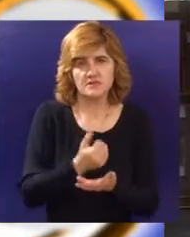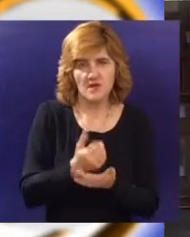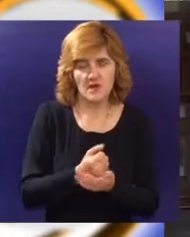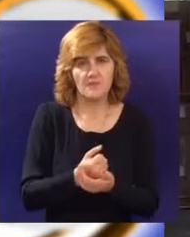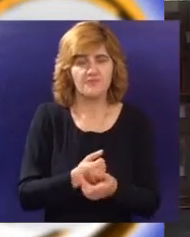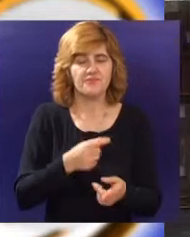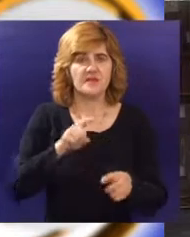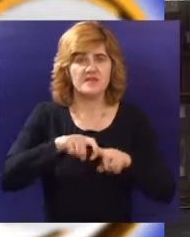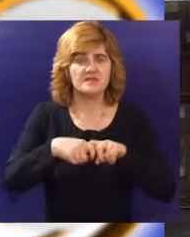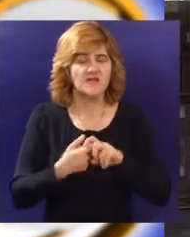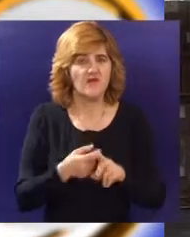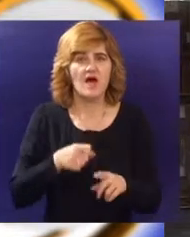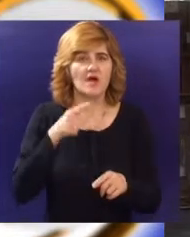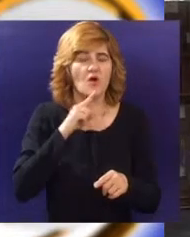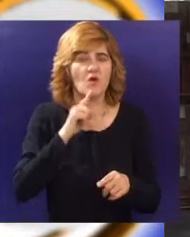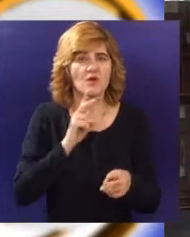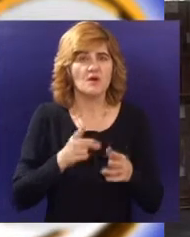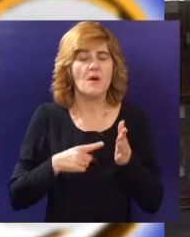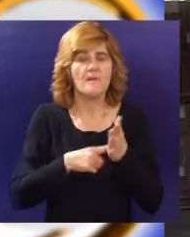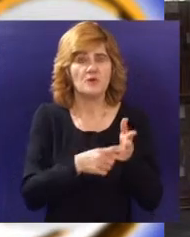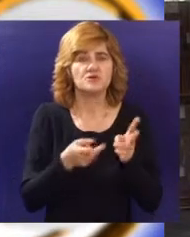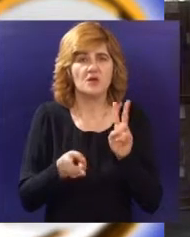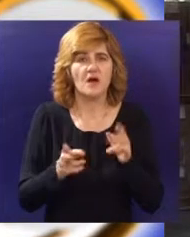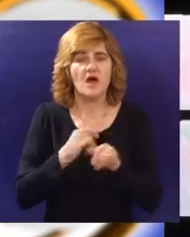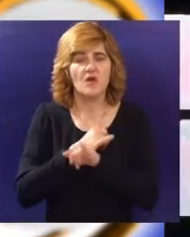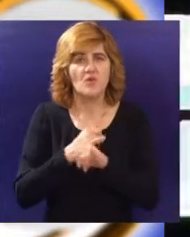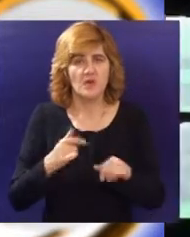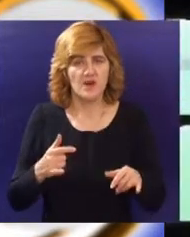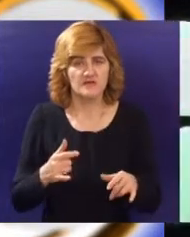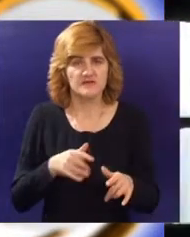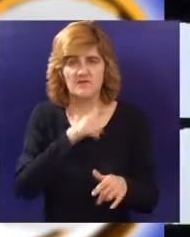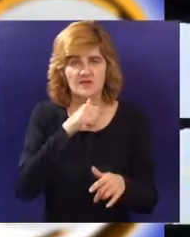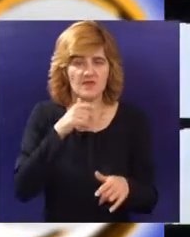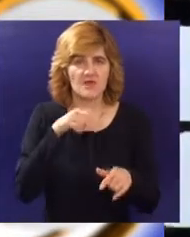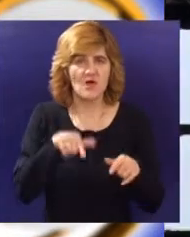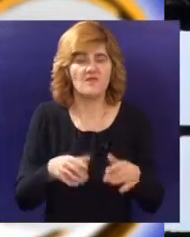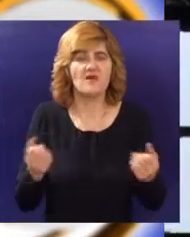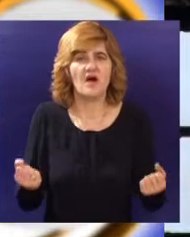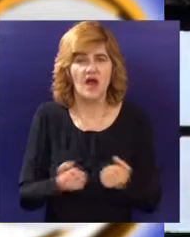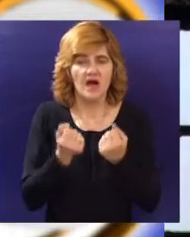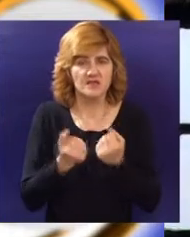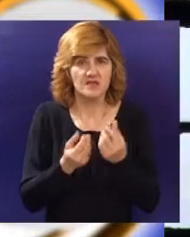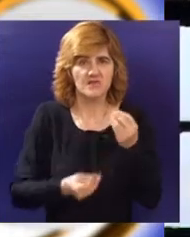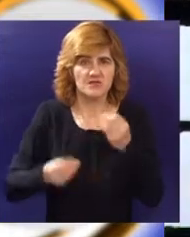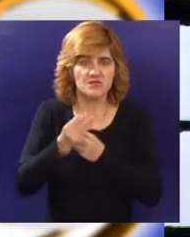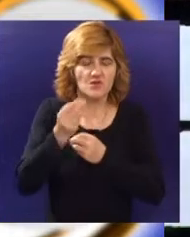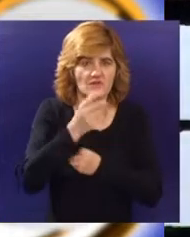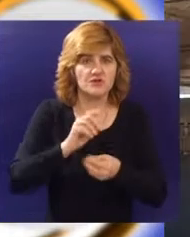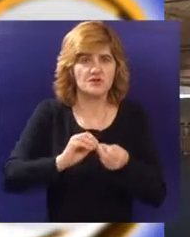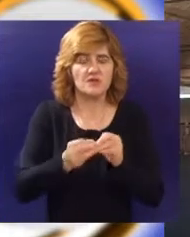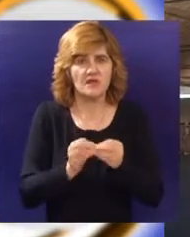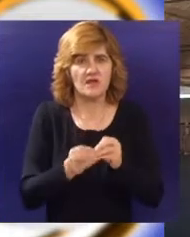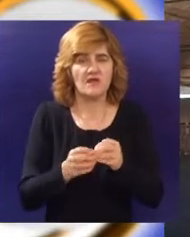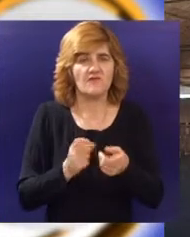ubrzani razvoj logistike su između ostalih globalizacija i koncentracija privrednih aktivnosti, internacionalizacija proizvodnje i trgovine,